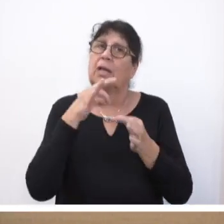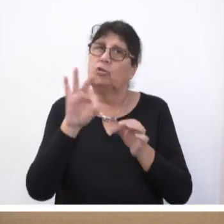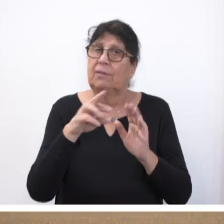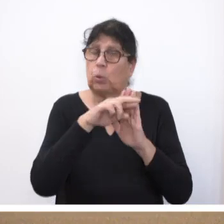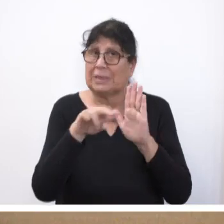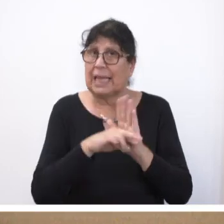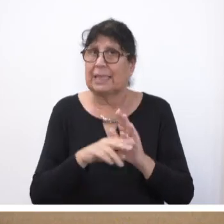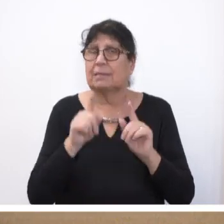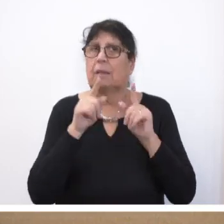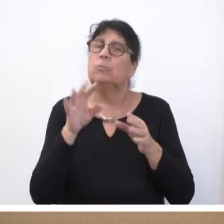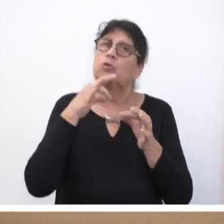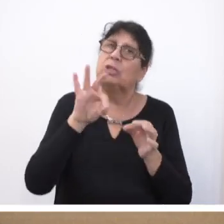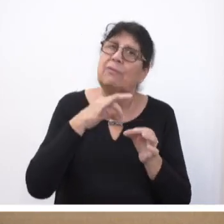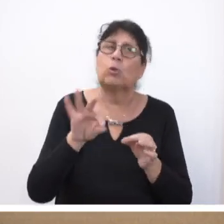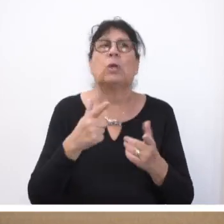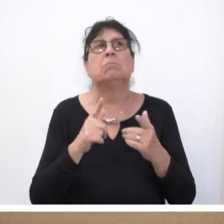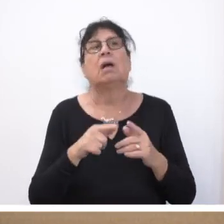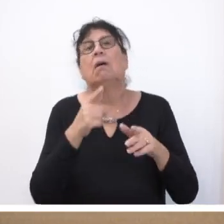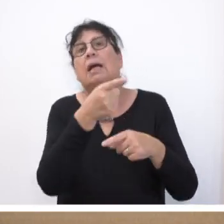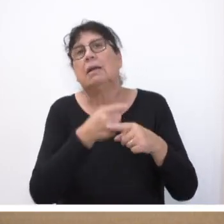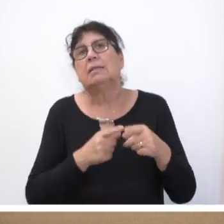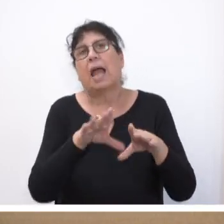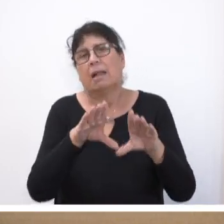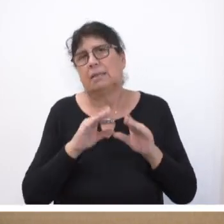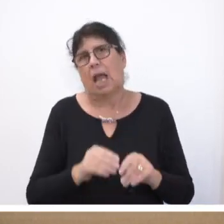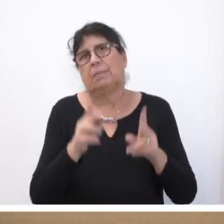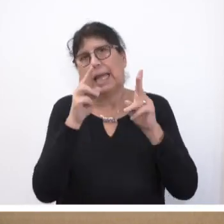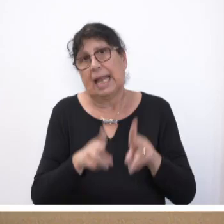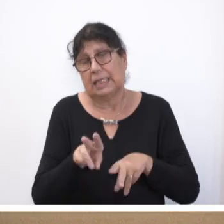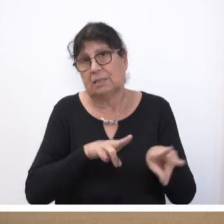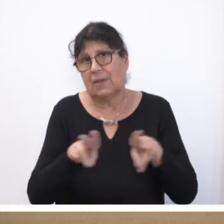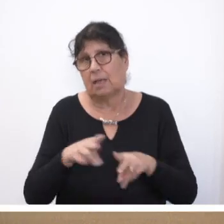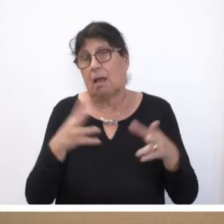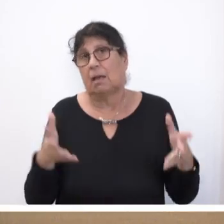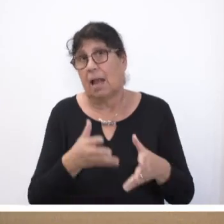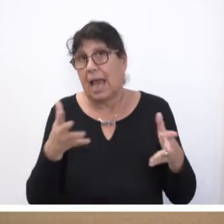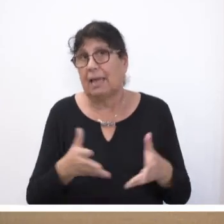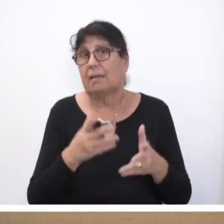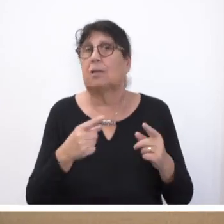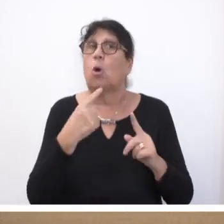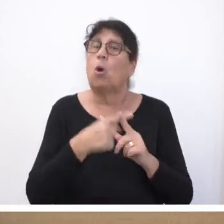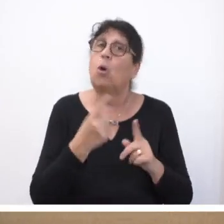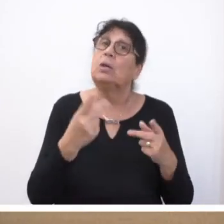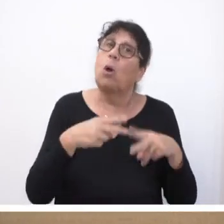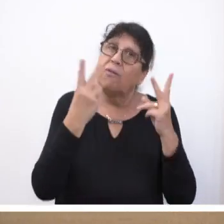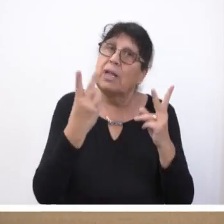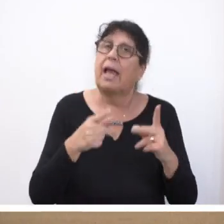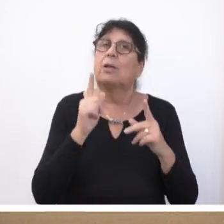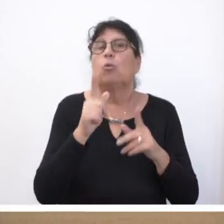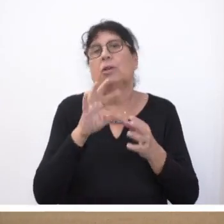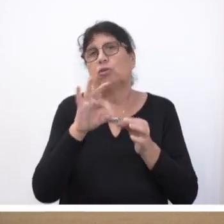soll den Stiftungen die Teilnahme am Rechtsverkehr erleichtert und die Transparenz über Stiftungen verbessert werden.